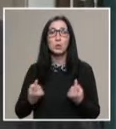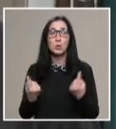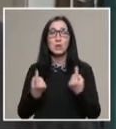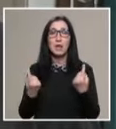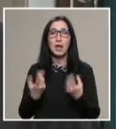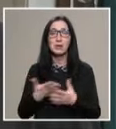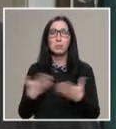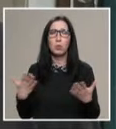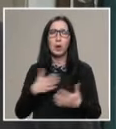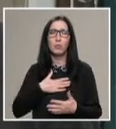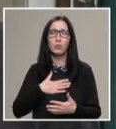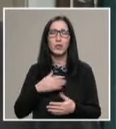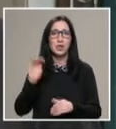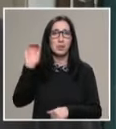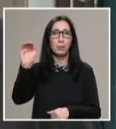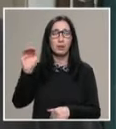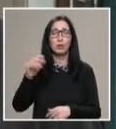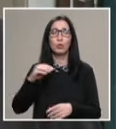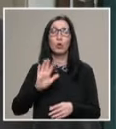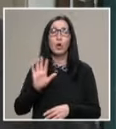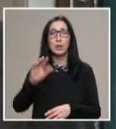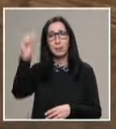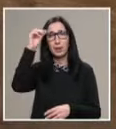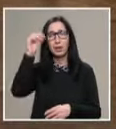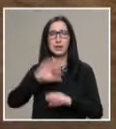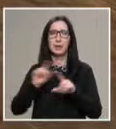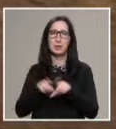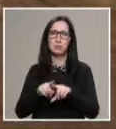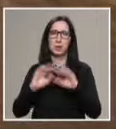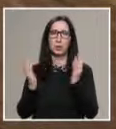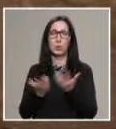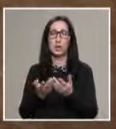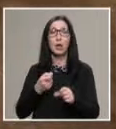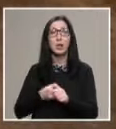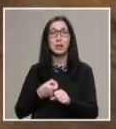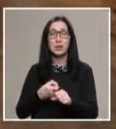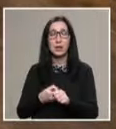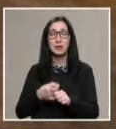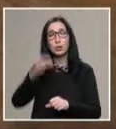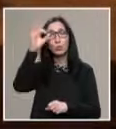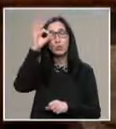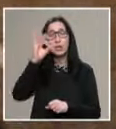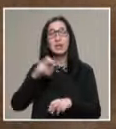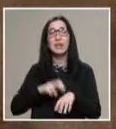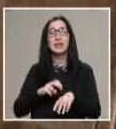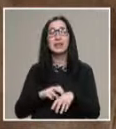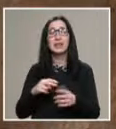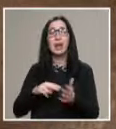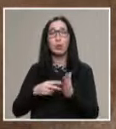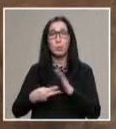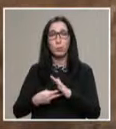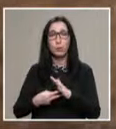вдъхва голямо доверие за бъдещето на България като цяло. Създадените от учениците дигитални модели на